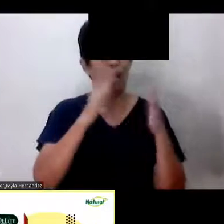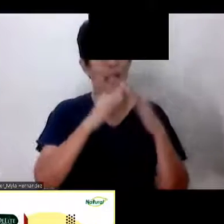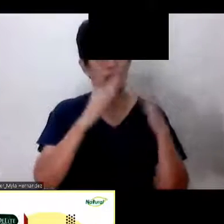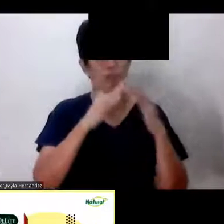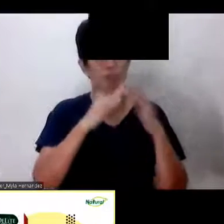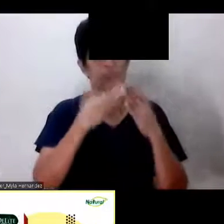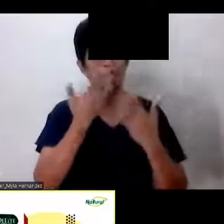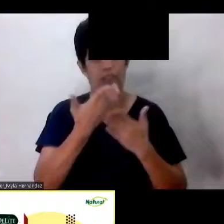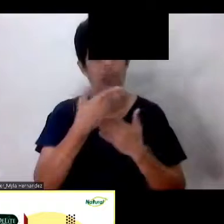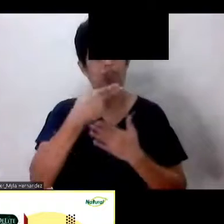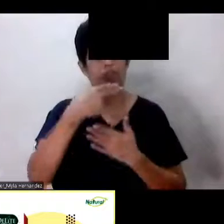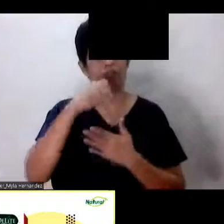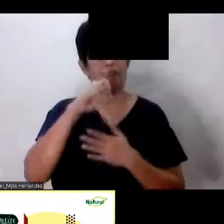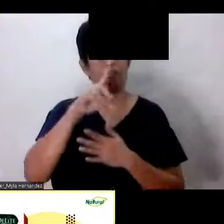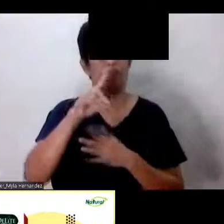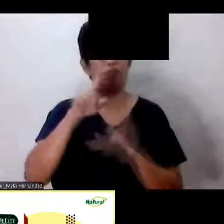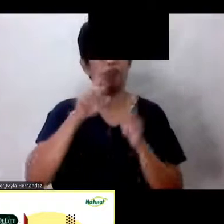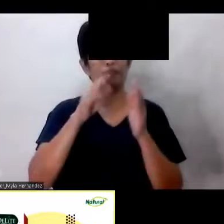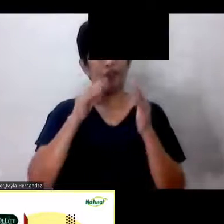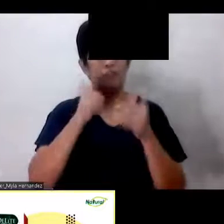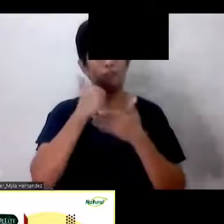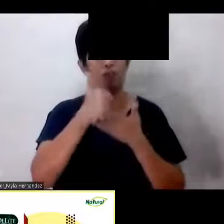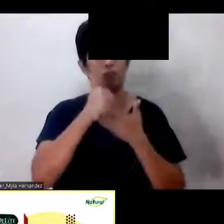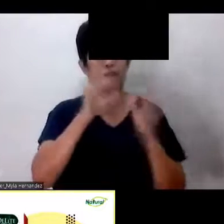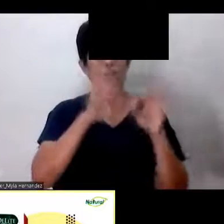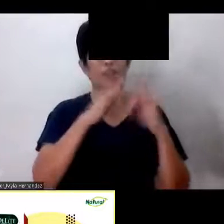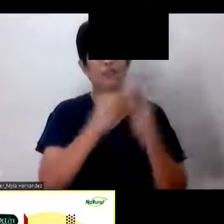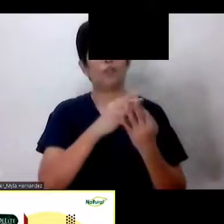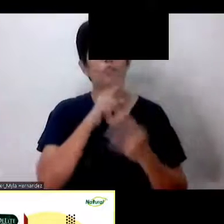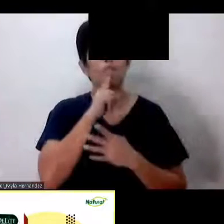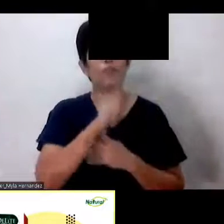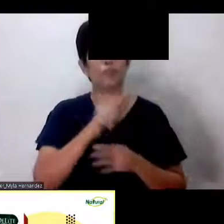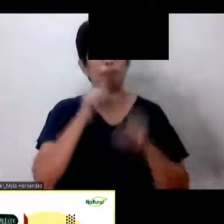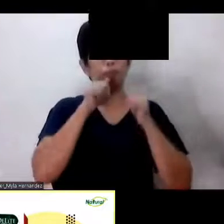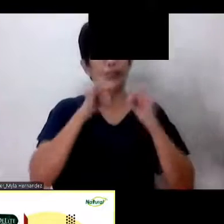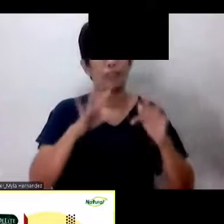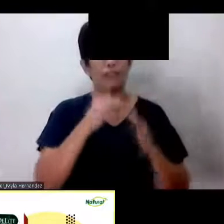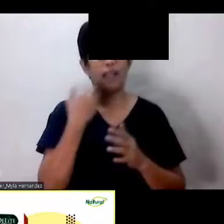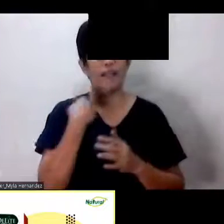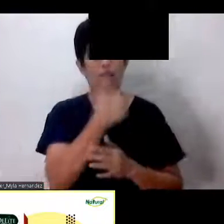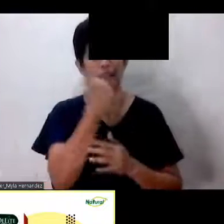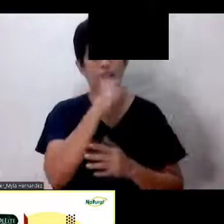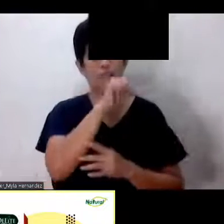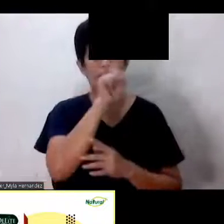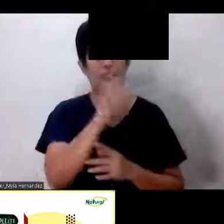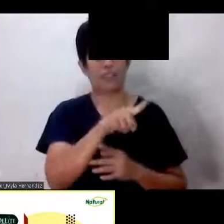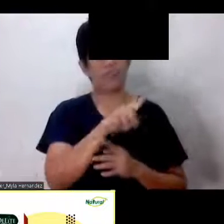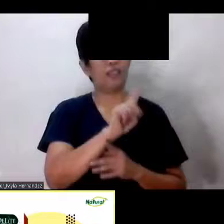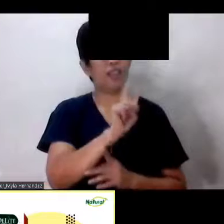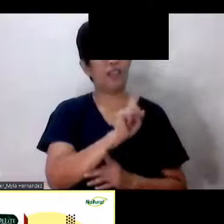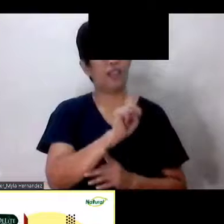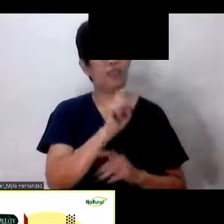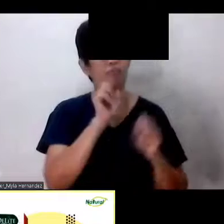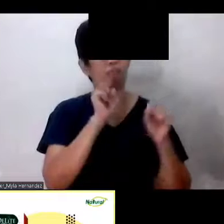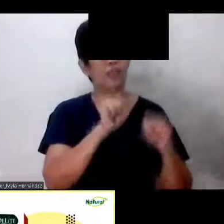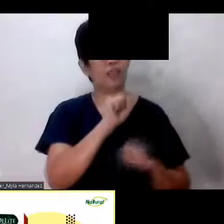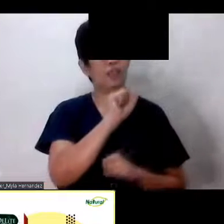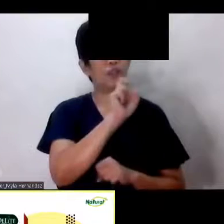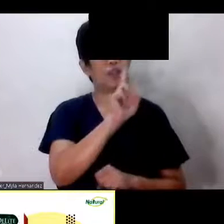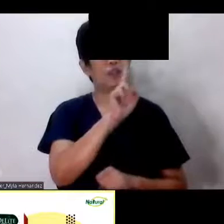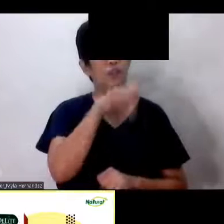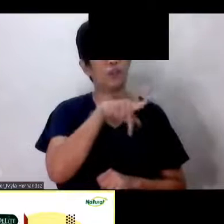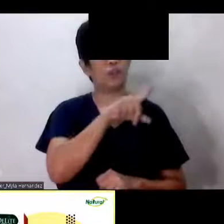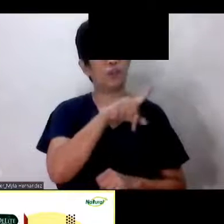Nakakatulong kayo Sa pamilya Yan ang tunay na blessing Okay May nagpatanong dito Ano po ang supplemento Upang